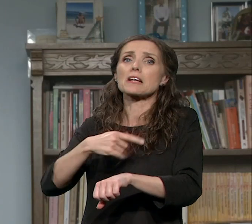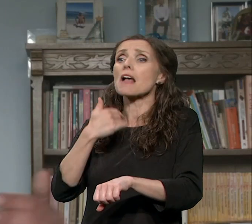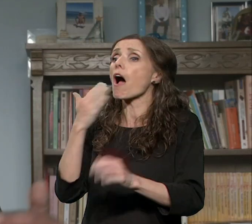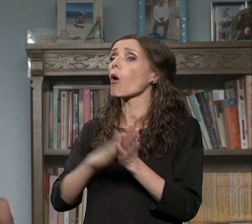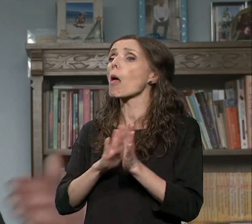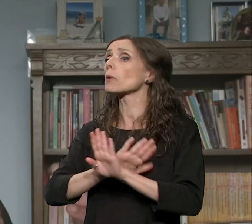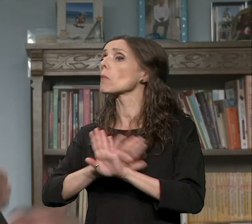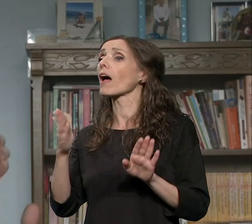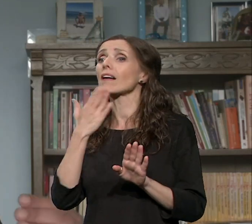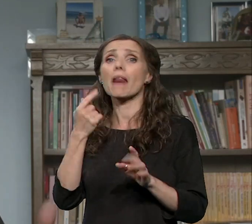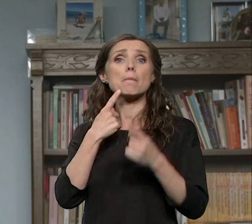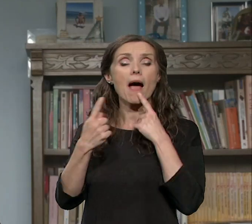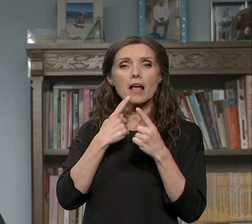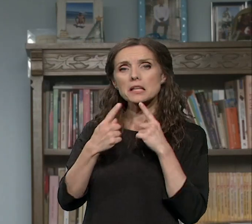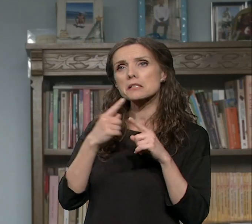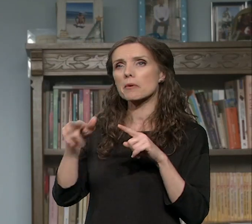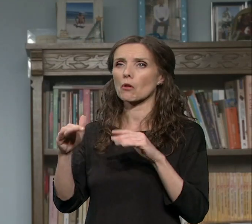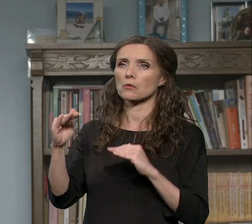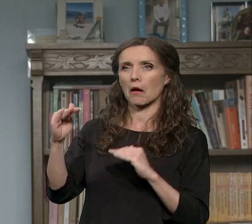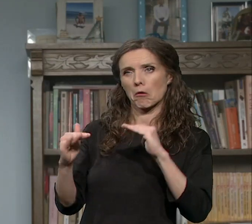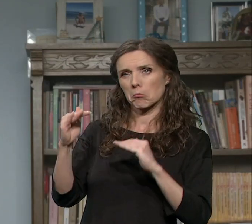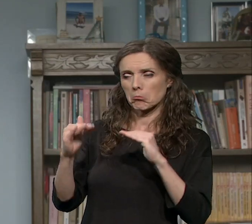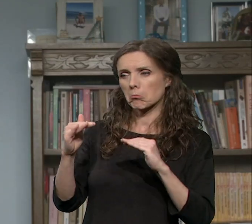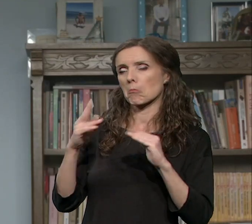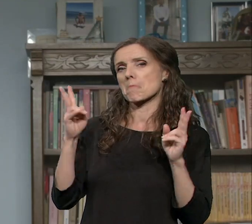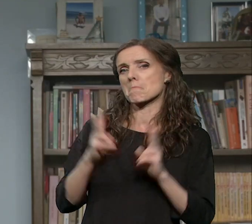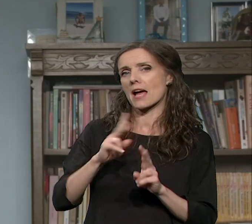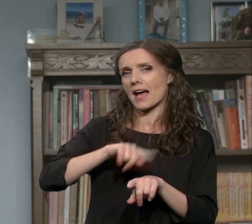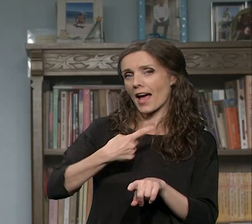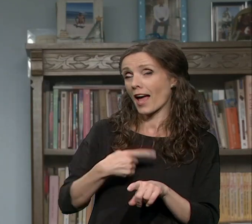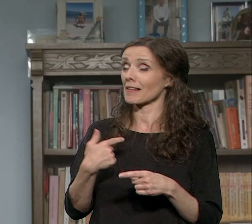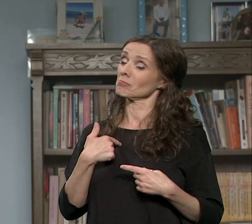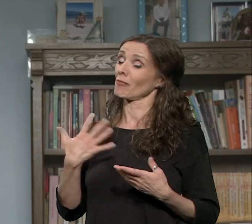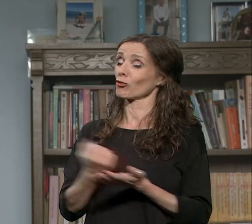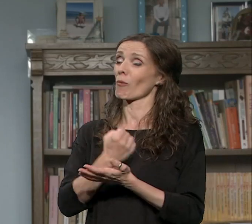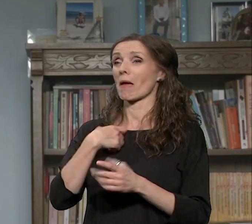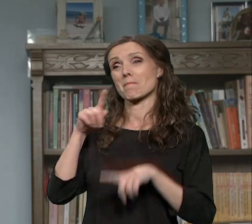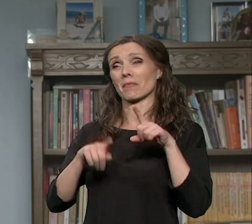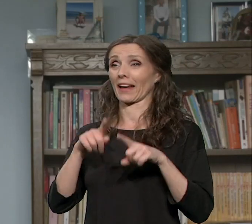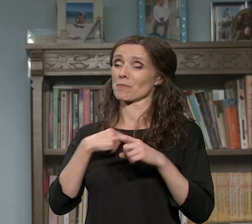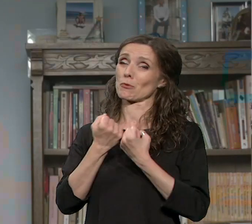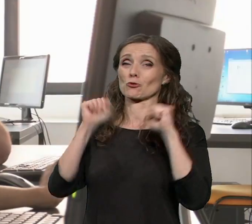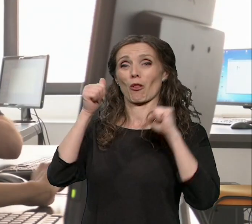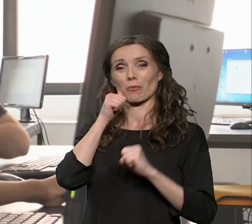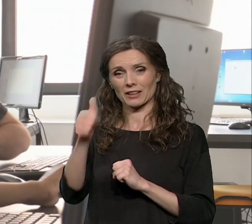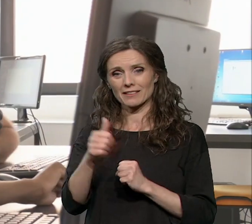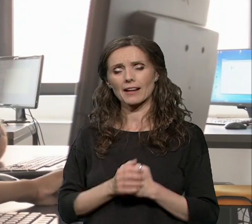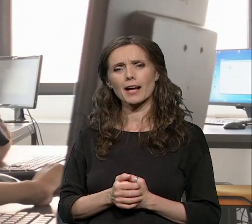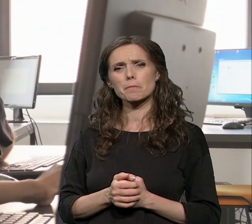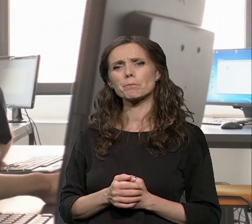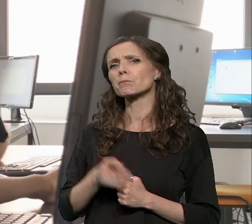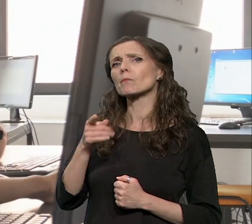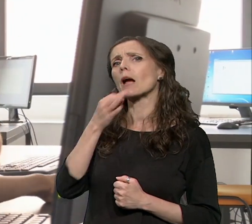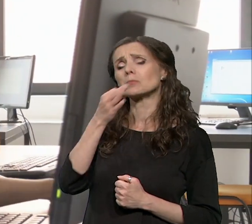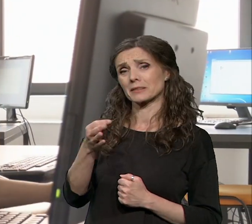ispitni rokovi, onda to im zbalansiramo, pa ja dobijem i po koji pošten, slobodan dan. Koliko vam znači